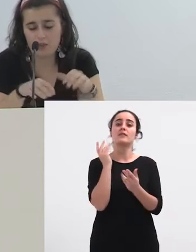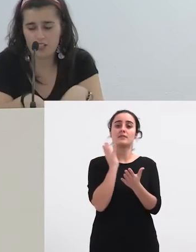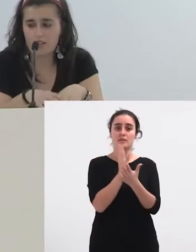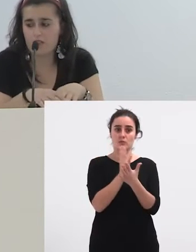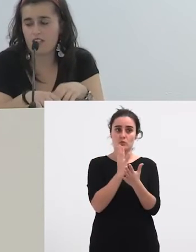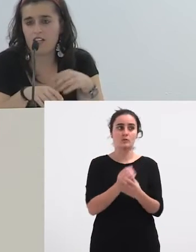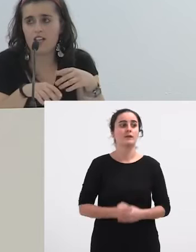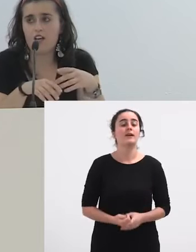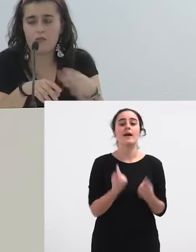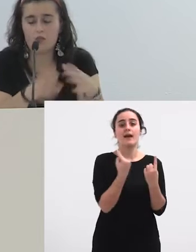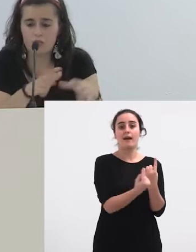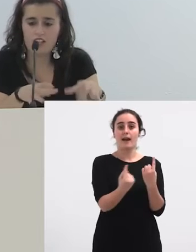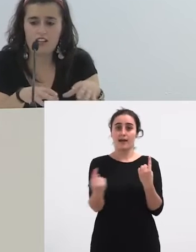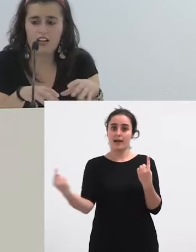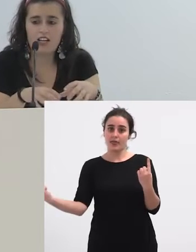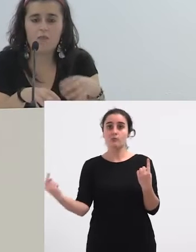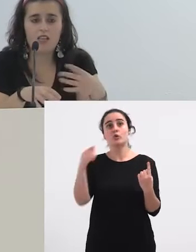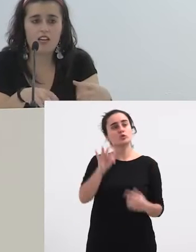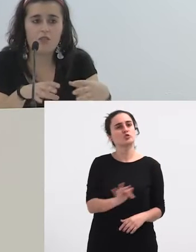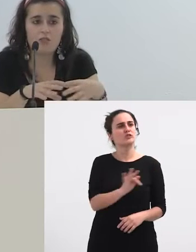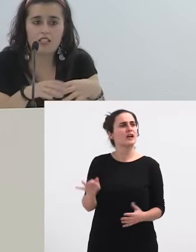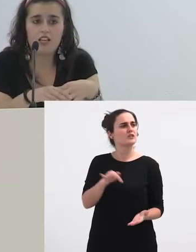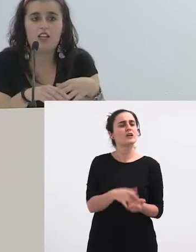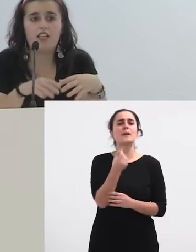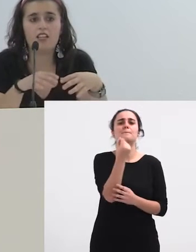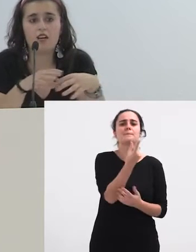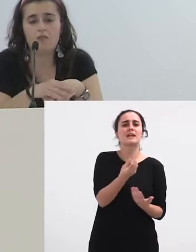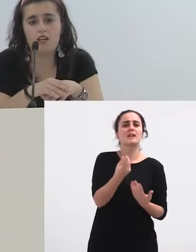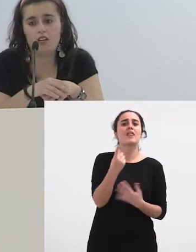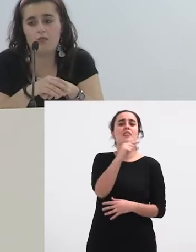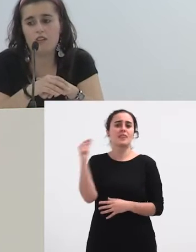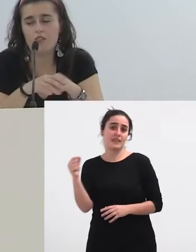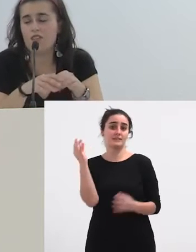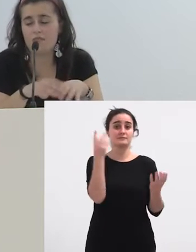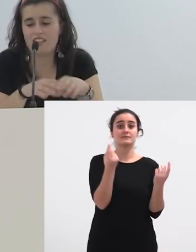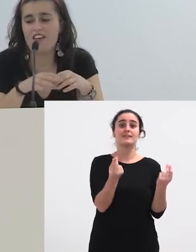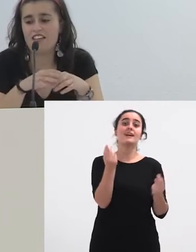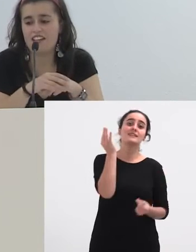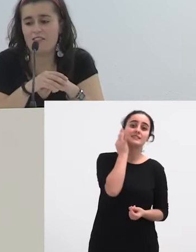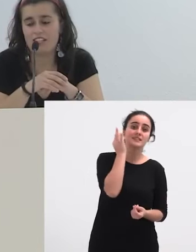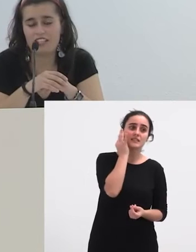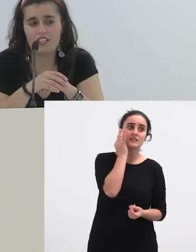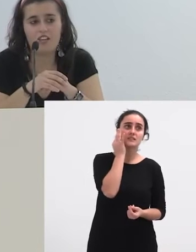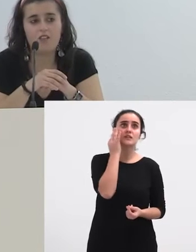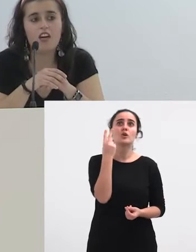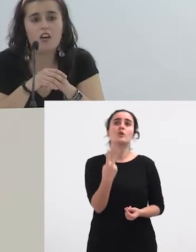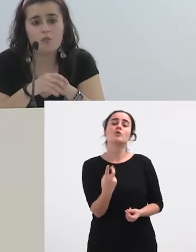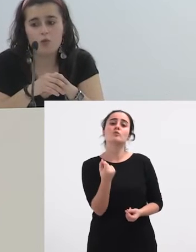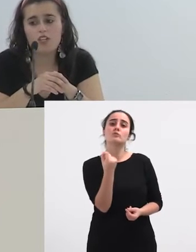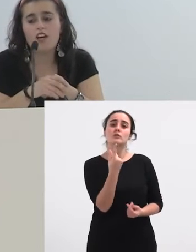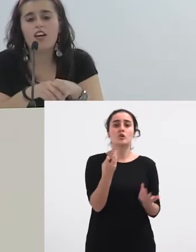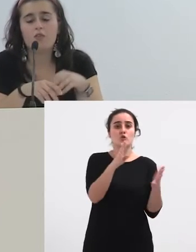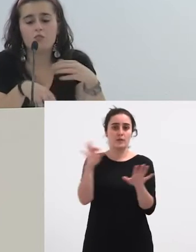kuadrilla bakoitzean guztira gara mila egon neska eta bimila eta bedratxire hon